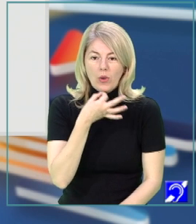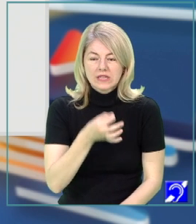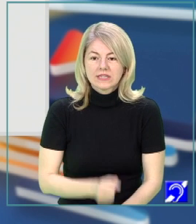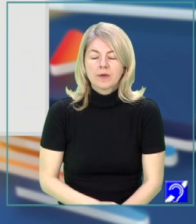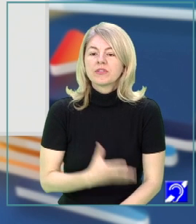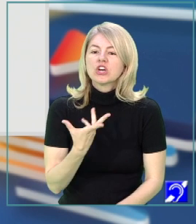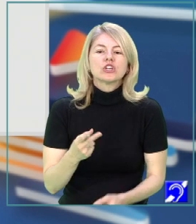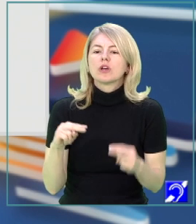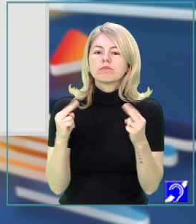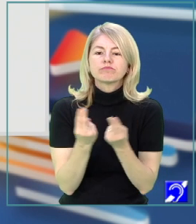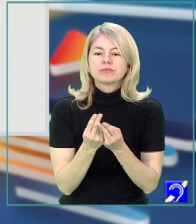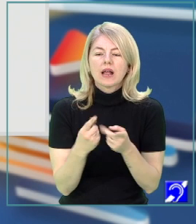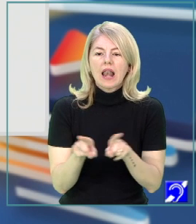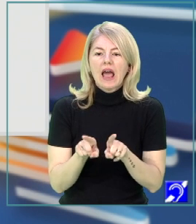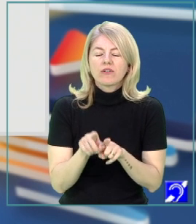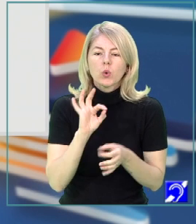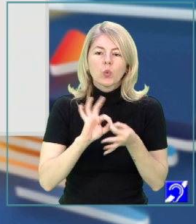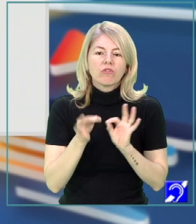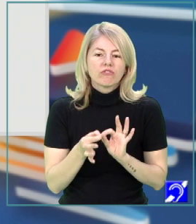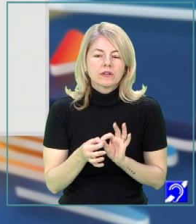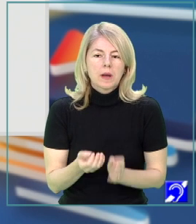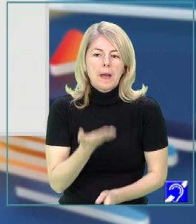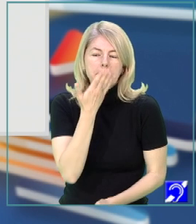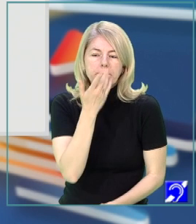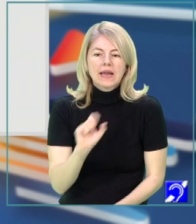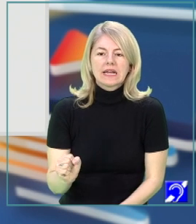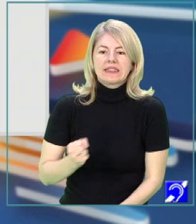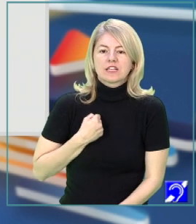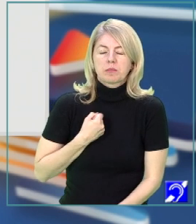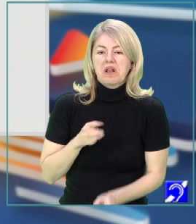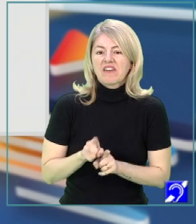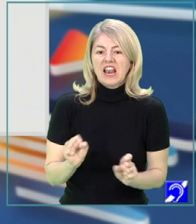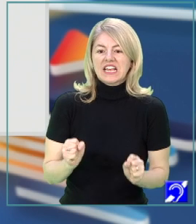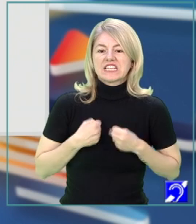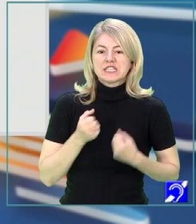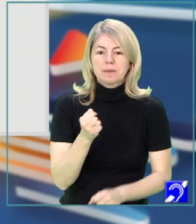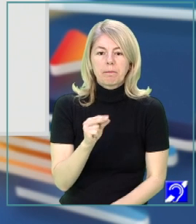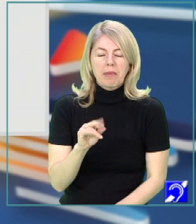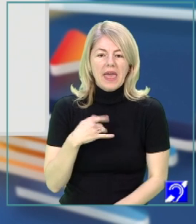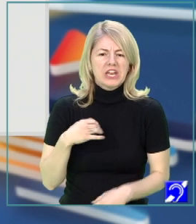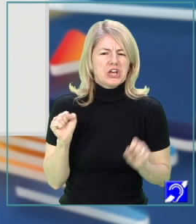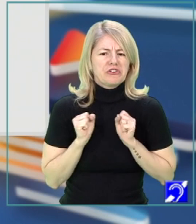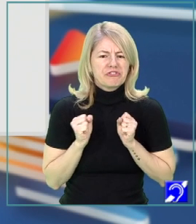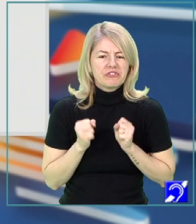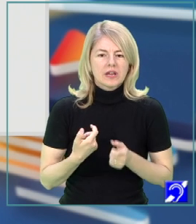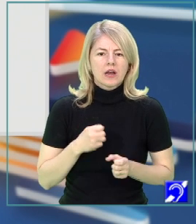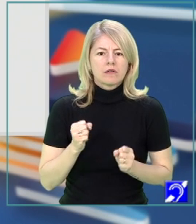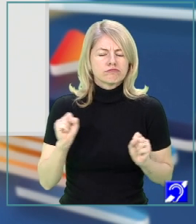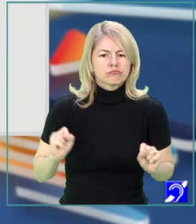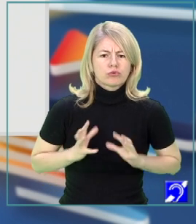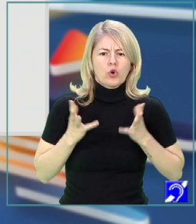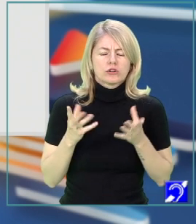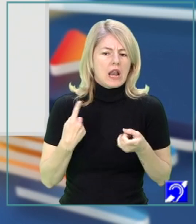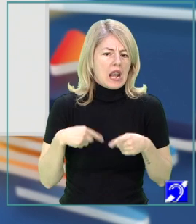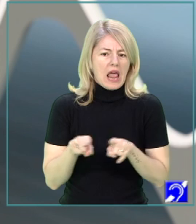Ce sinonim s-ar potrivi pentru tenspăimânzi? Că parcă tenspăimânzi. Te sperii, te înfricoșezi, te îngrozești.